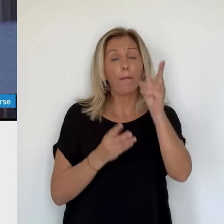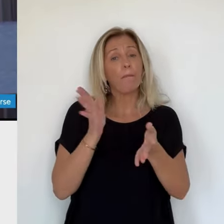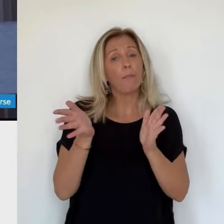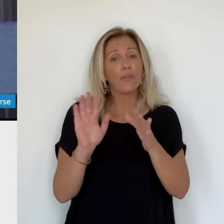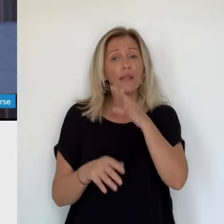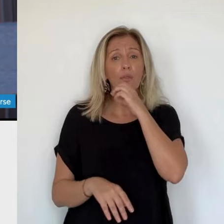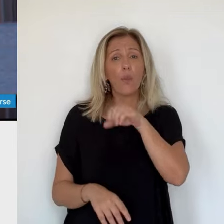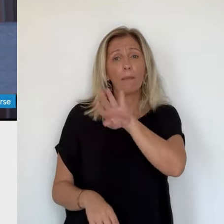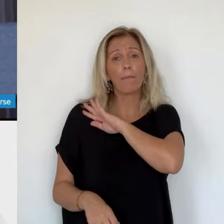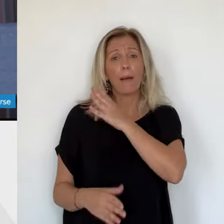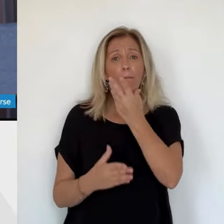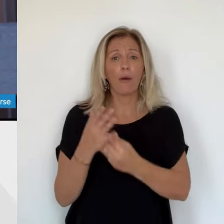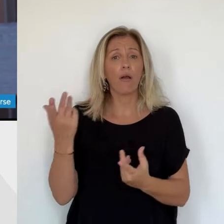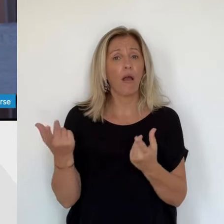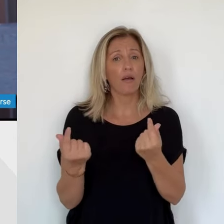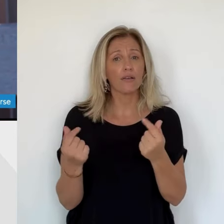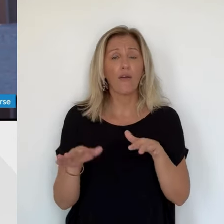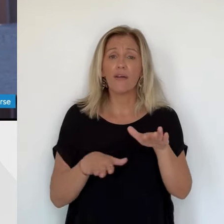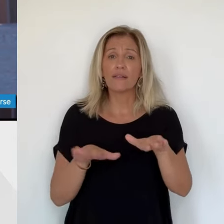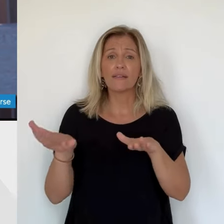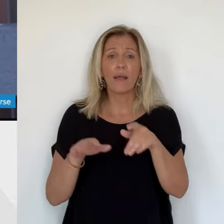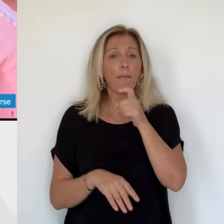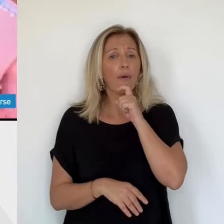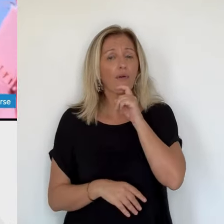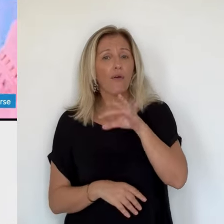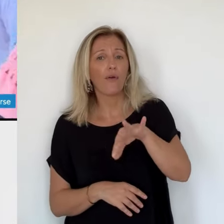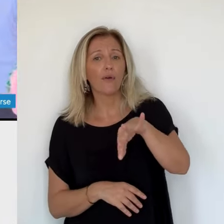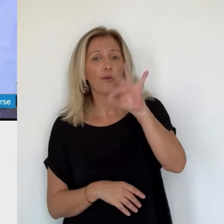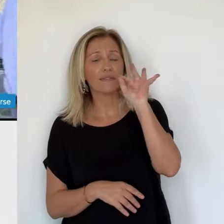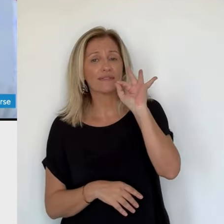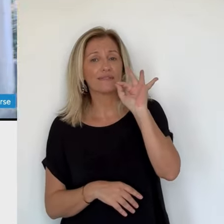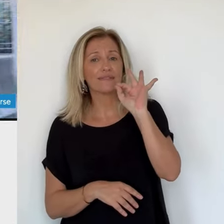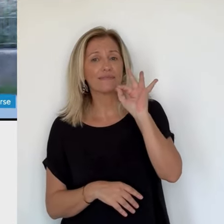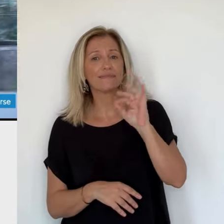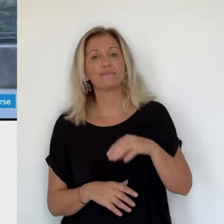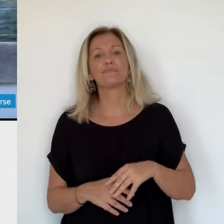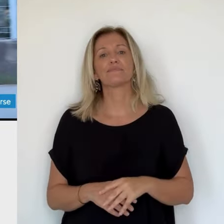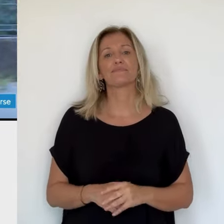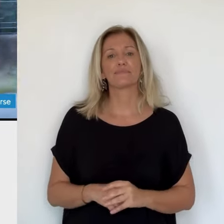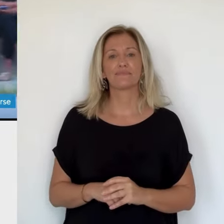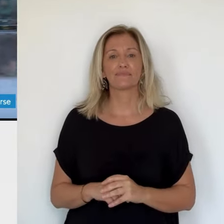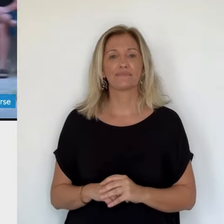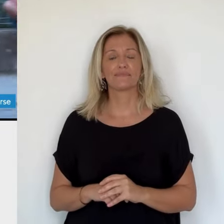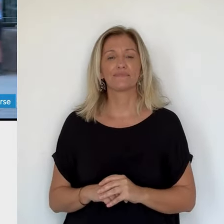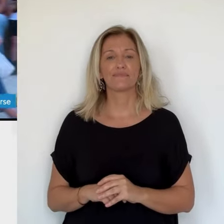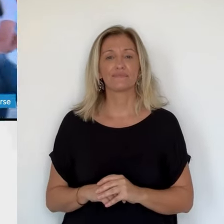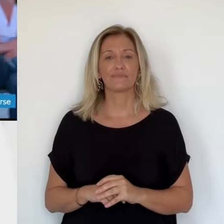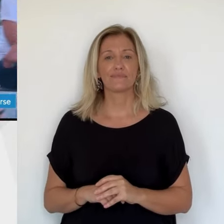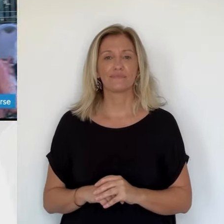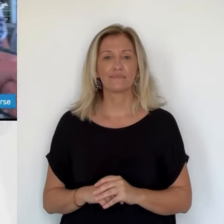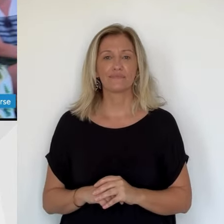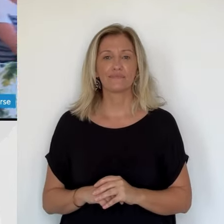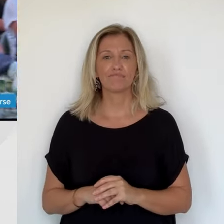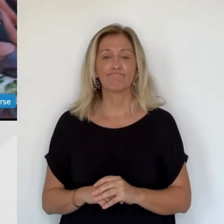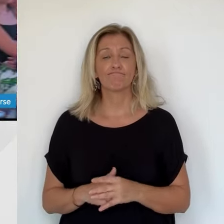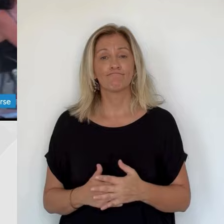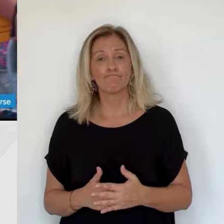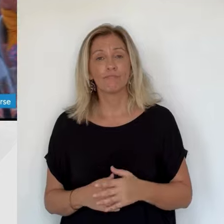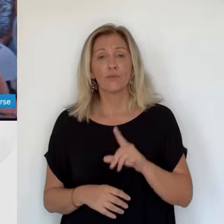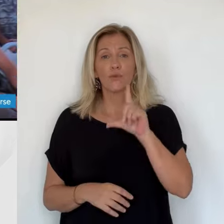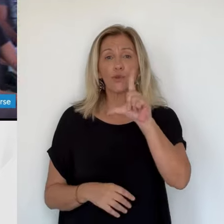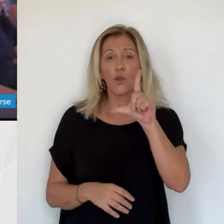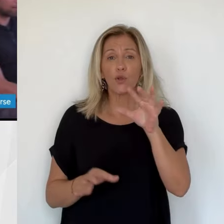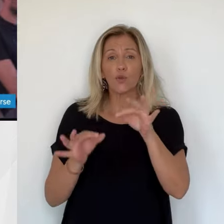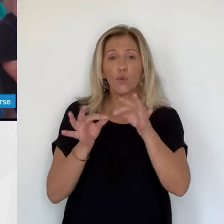En tout cas, à Baleone, l'expérimentation ne sera pas mise en place avant la Toussaint, voire Noël, faute de financement. D'autant que le